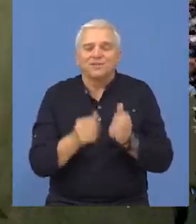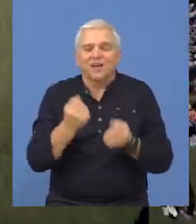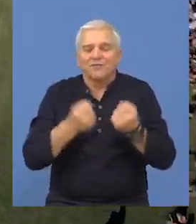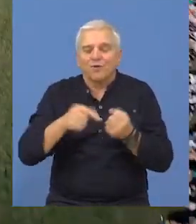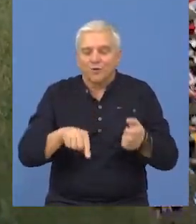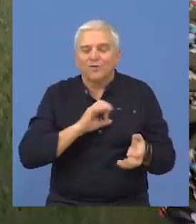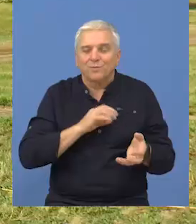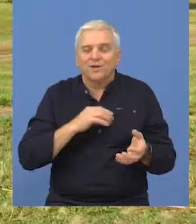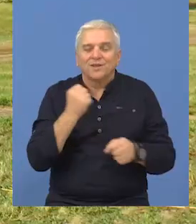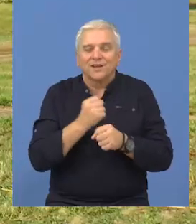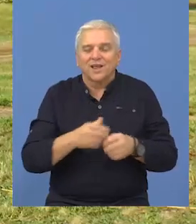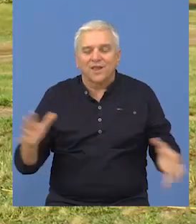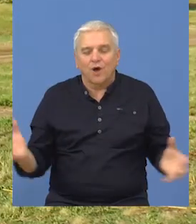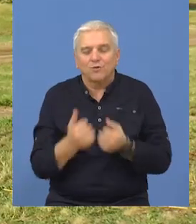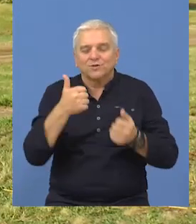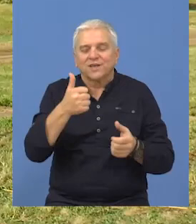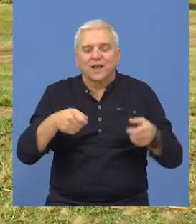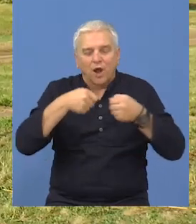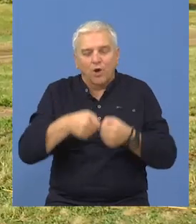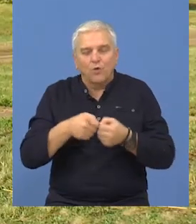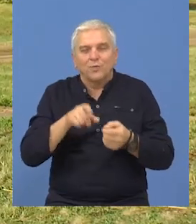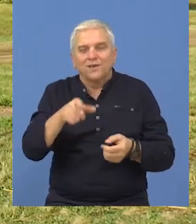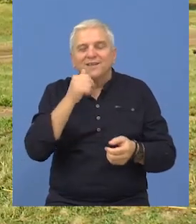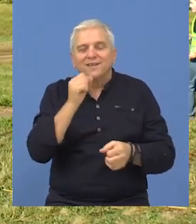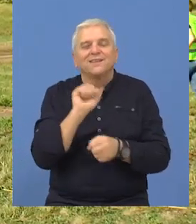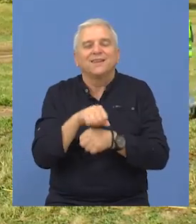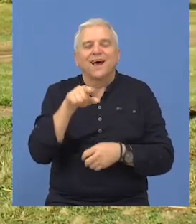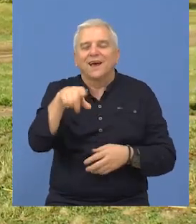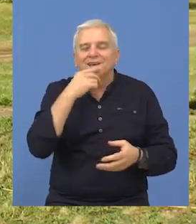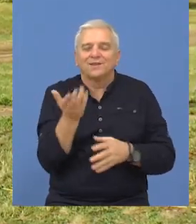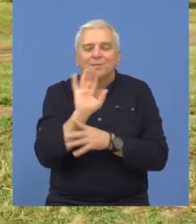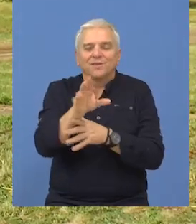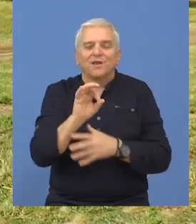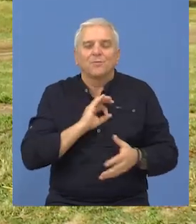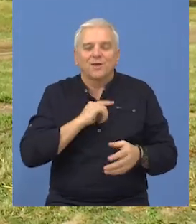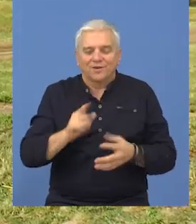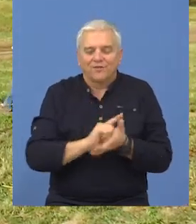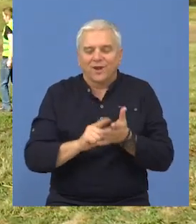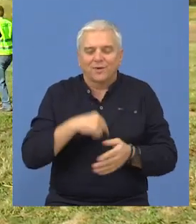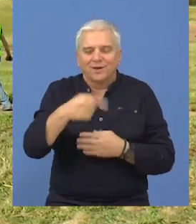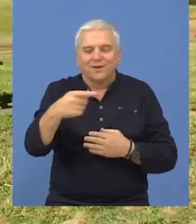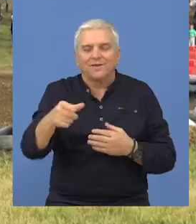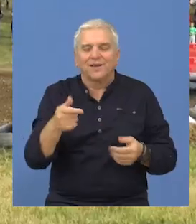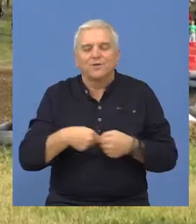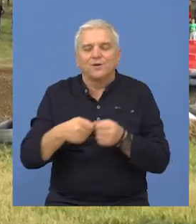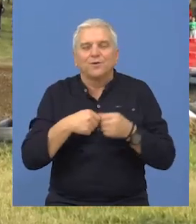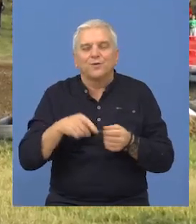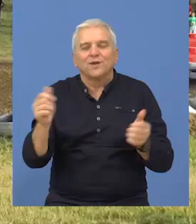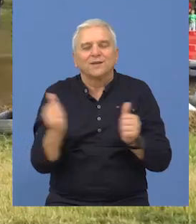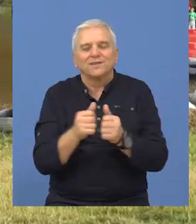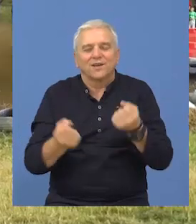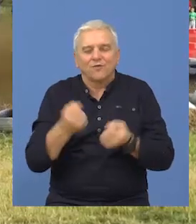brze vožnje u Bečeju da naprave i da se okupe u jedan klub i da na taj način i reprezentuju Bečeju u narednom periodu. Uz